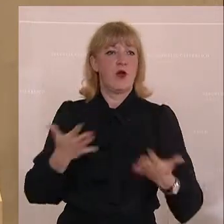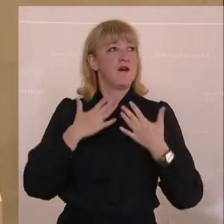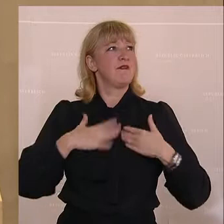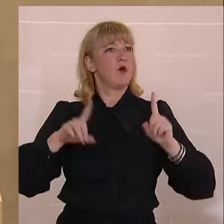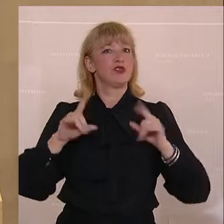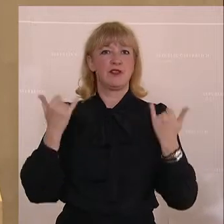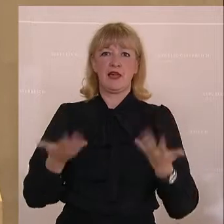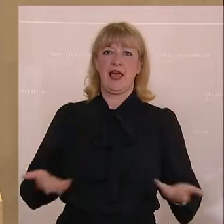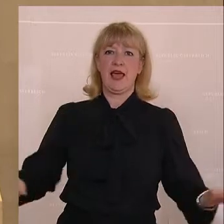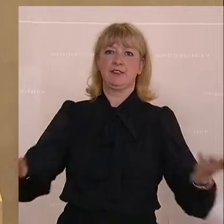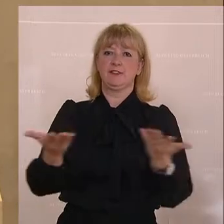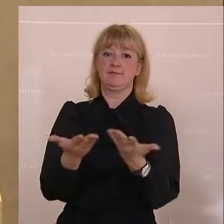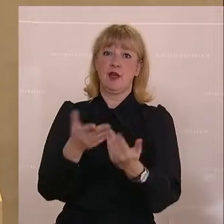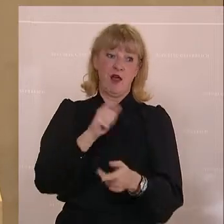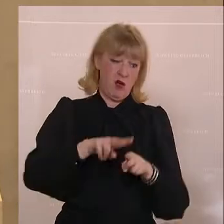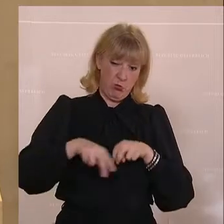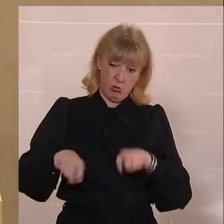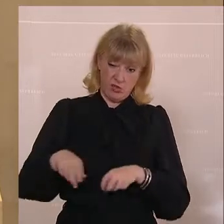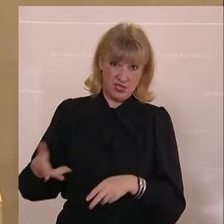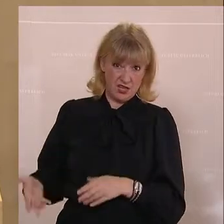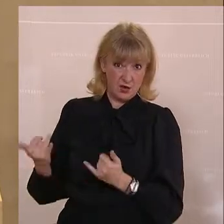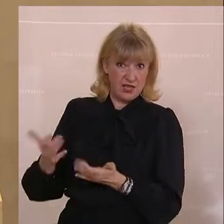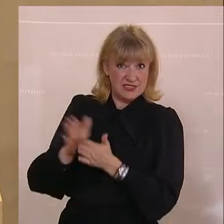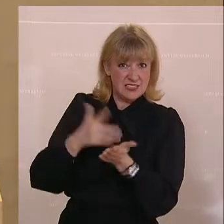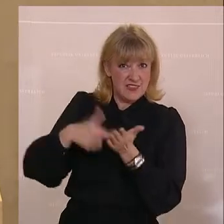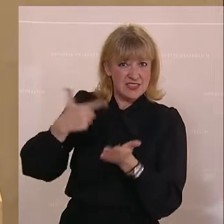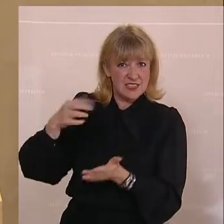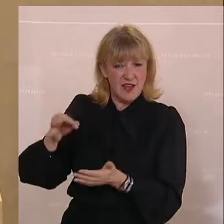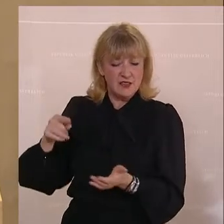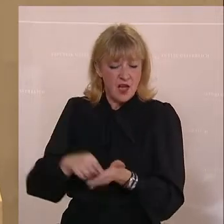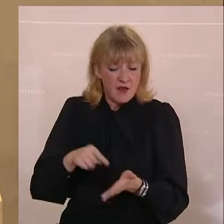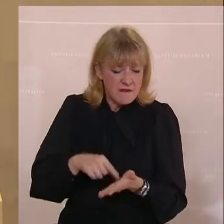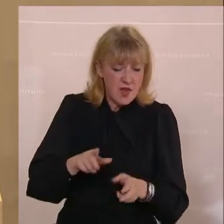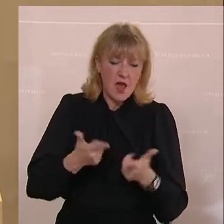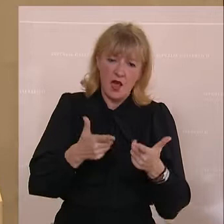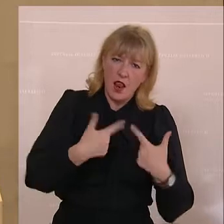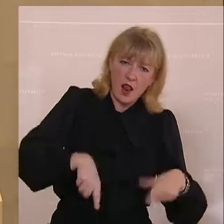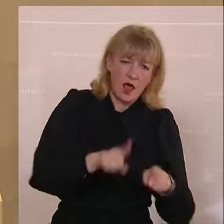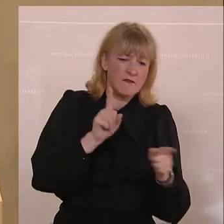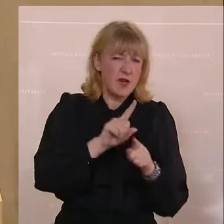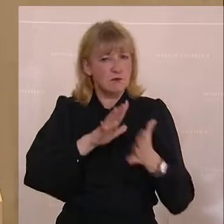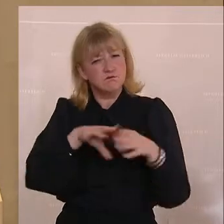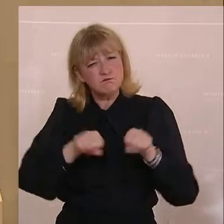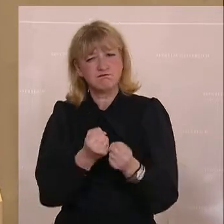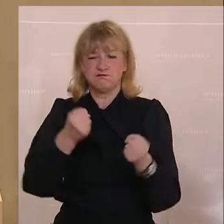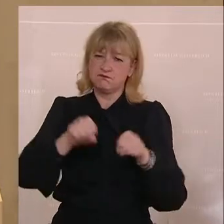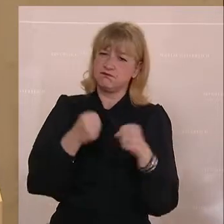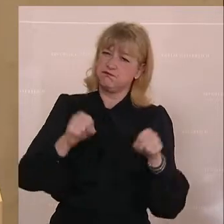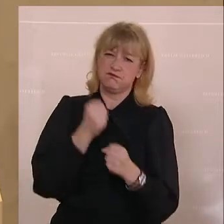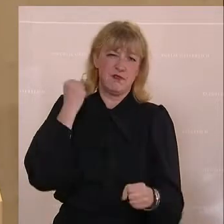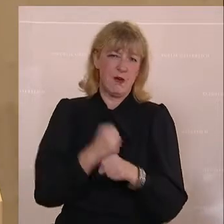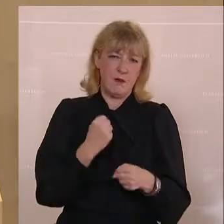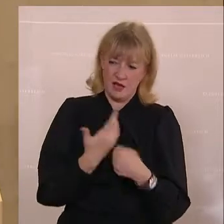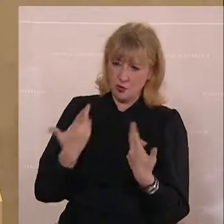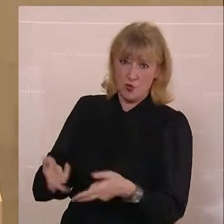den diese Bundesregierung seit dem Jahr 2020 gegen die Wand gefahren hat. Das ist doch die Wahrheit, meine Damen und Herren.